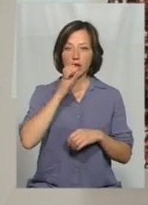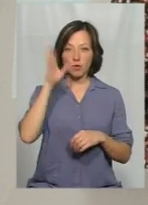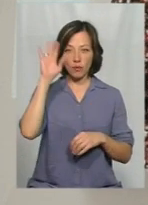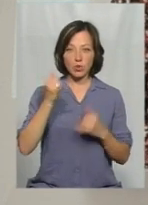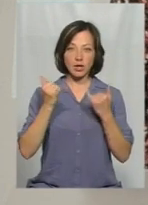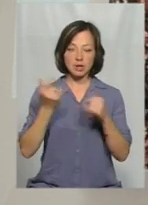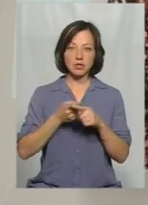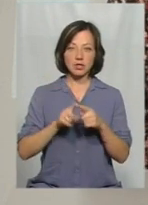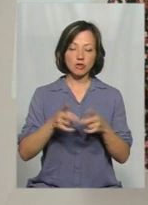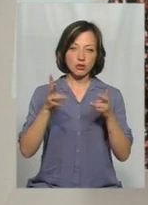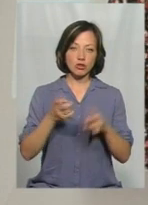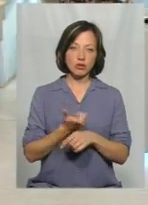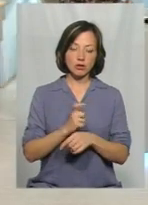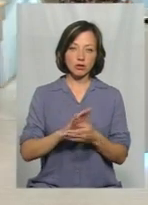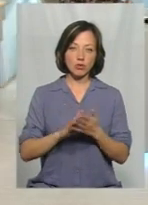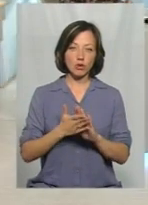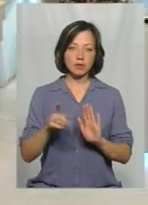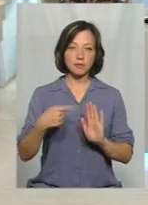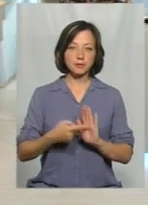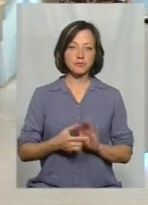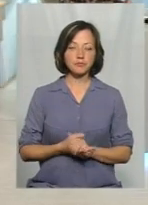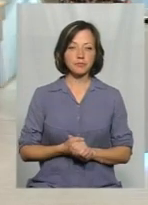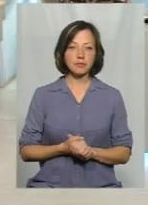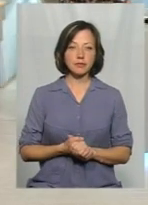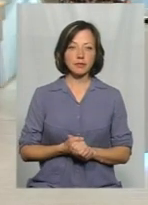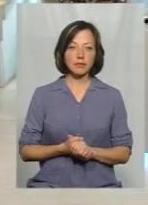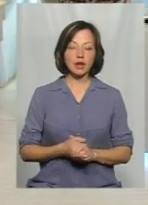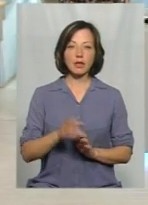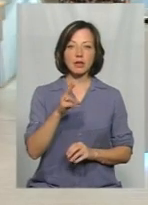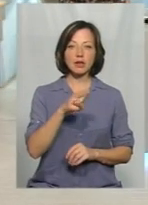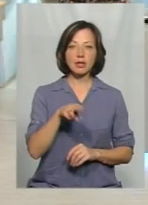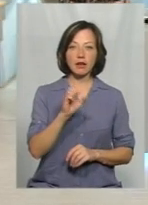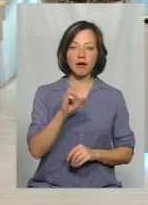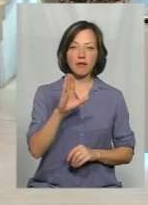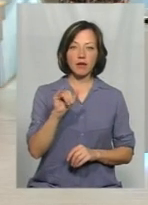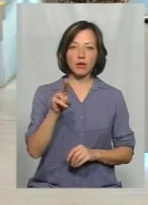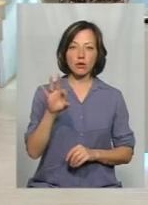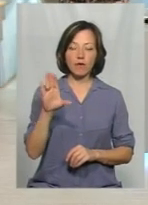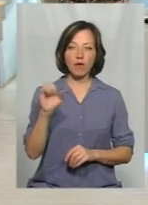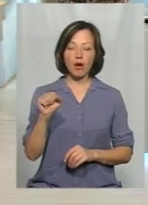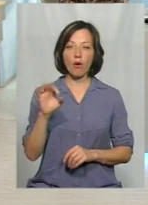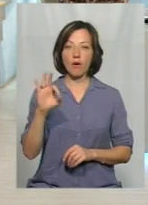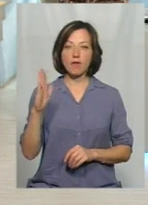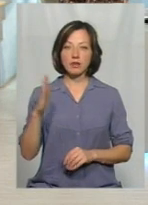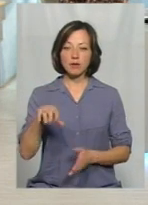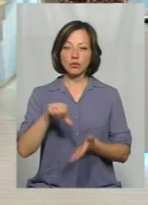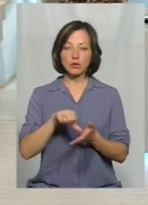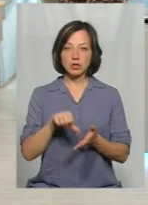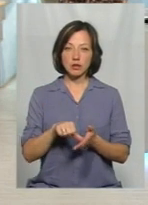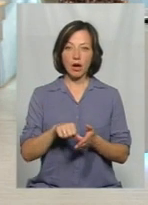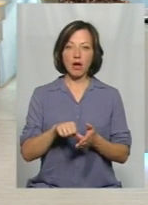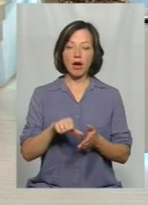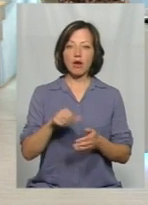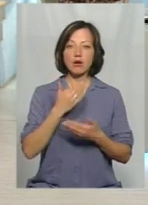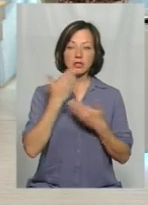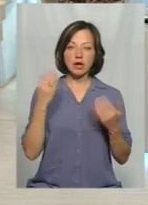них це ще катастрофічніша ситуація. По-перше, Давидова Ольга Васильовна здійснула, приймала участь у проведенні перевірки в останній